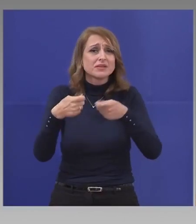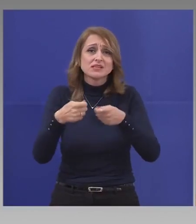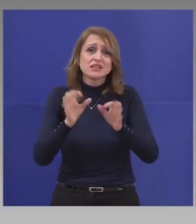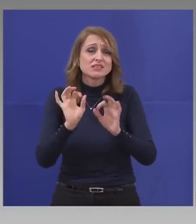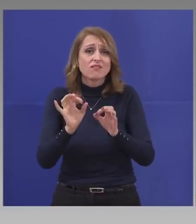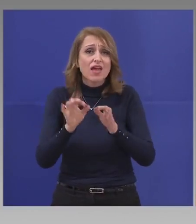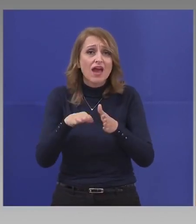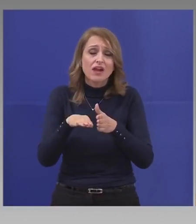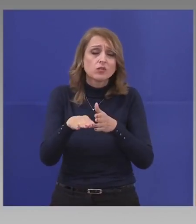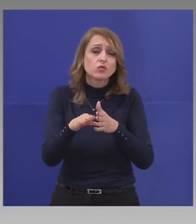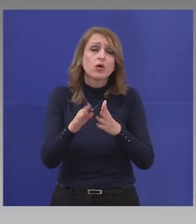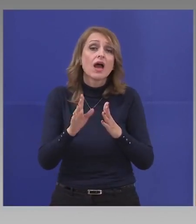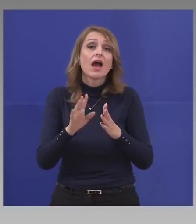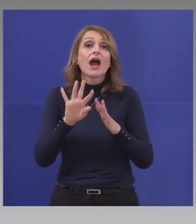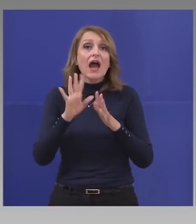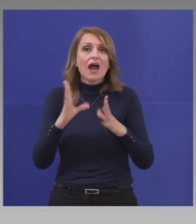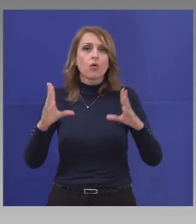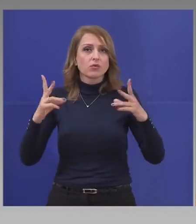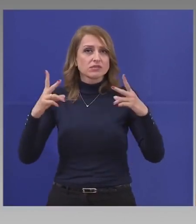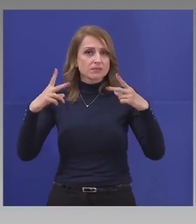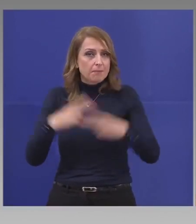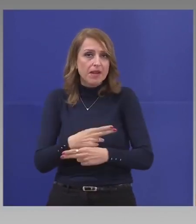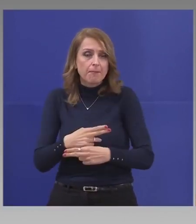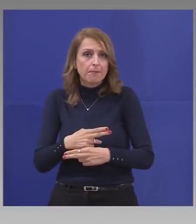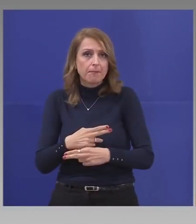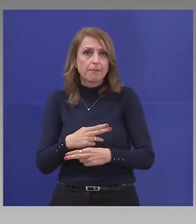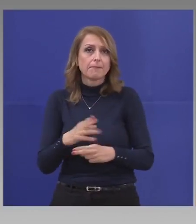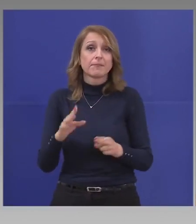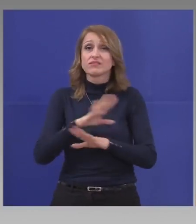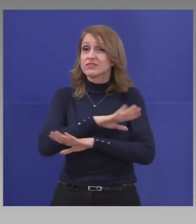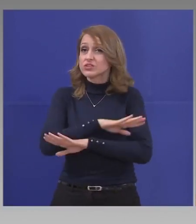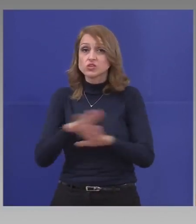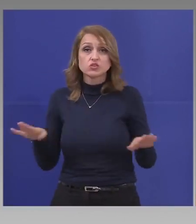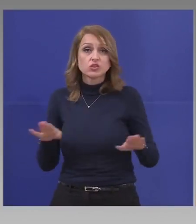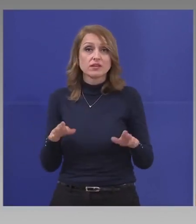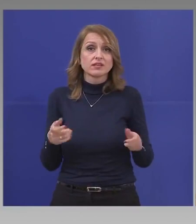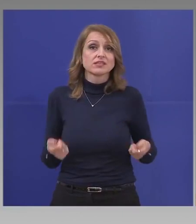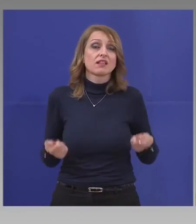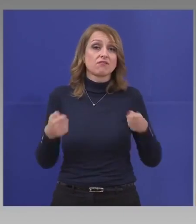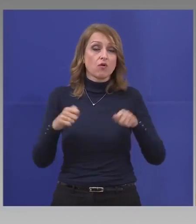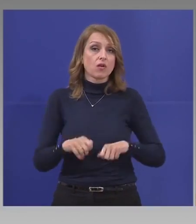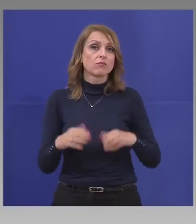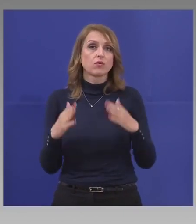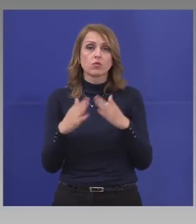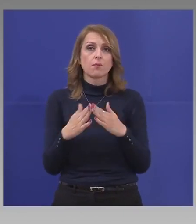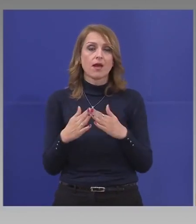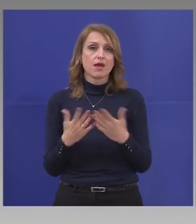промишлеността, а прекратиме и я спреме и нея и всички ги затвориме хора в къщи,